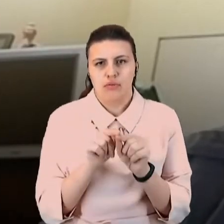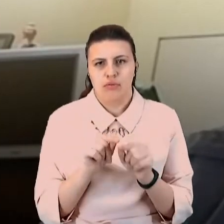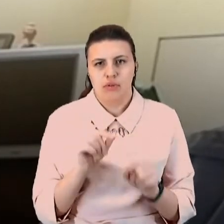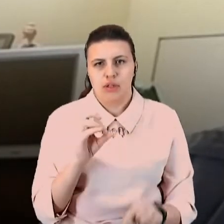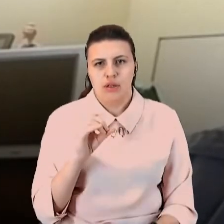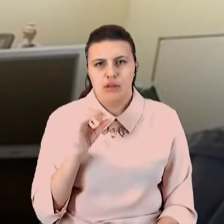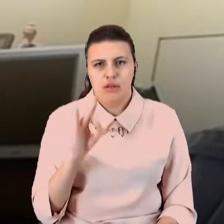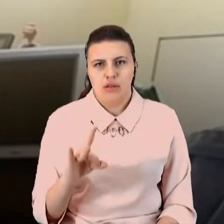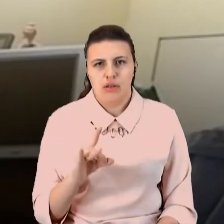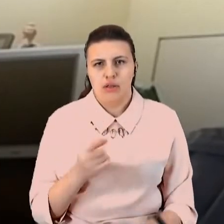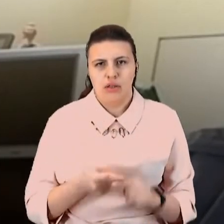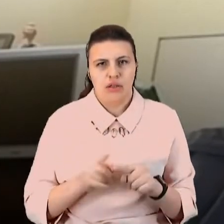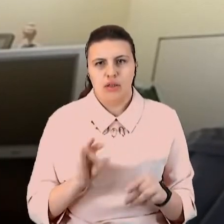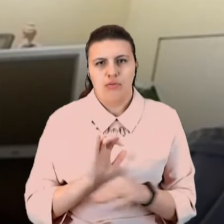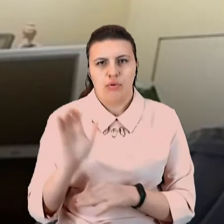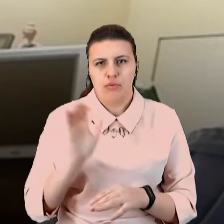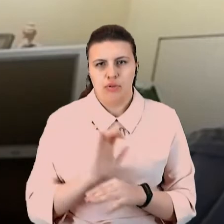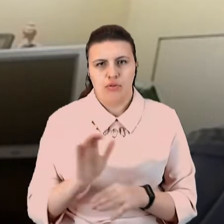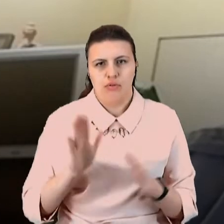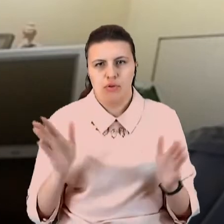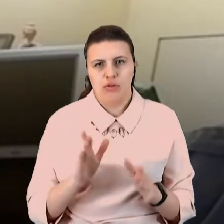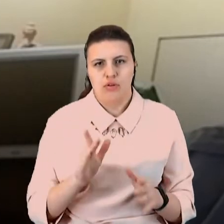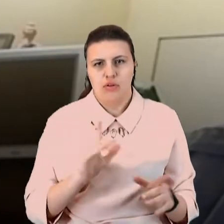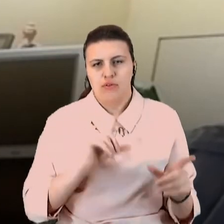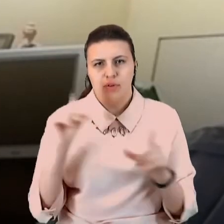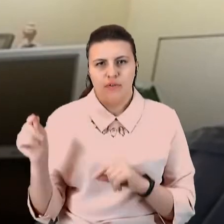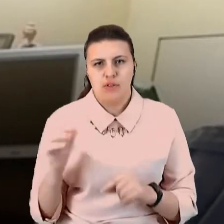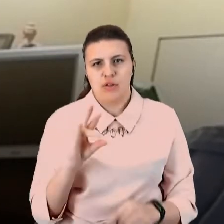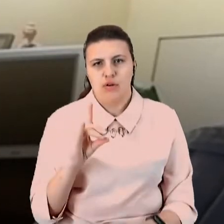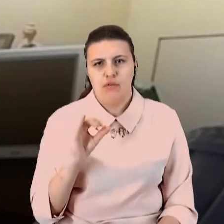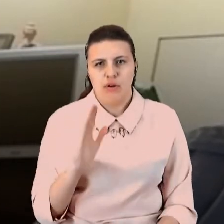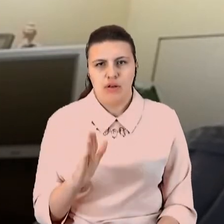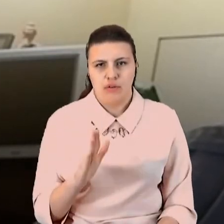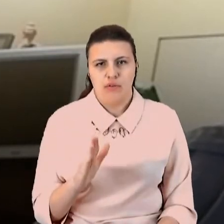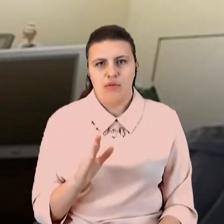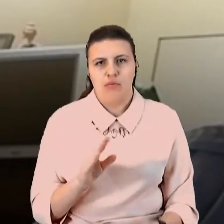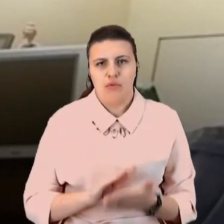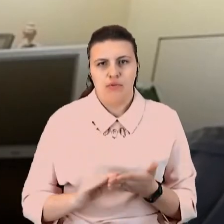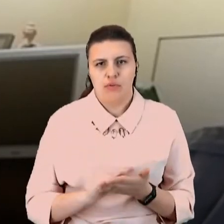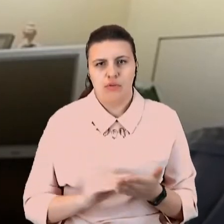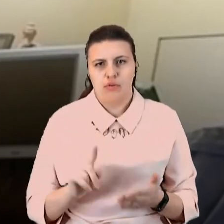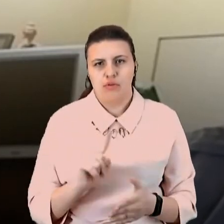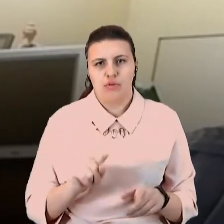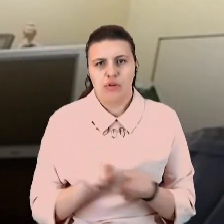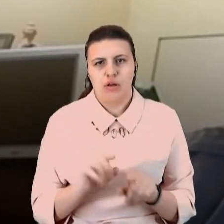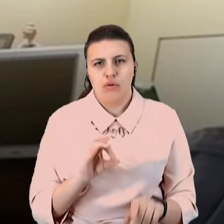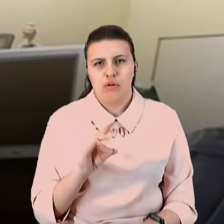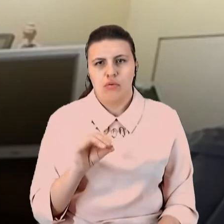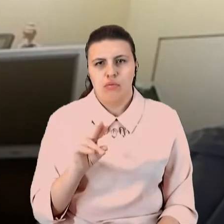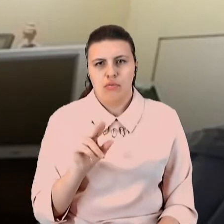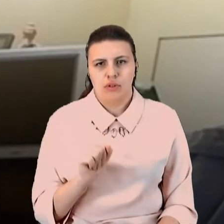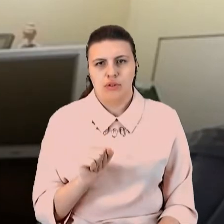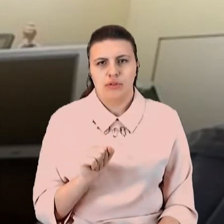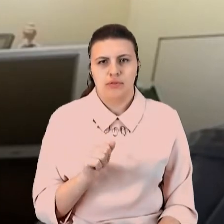промислових масштабах відбувалося вивезення товарів. Повторююся, що в нас контрабанда відбувається великою мірою і на багато